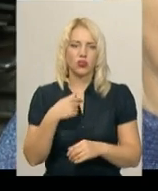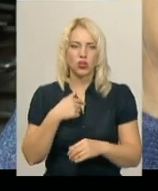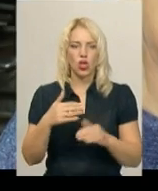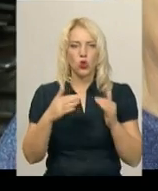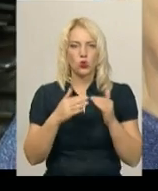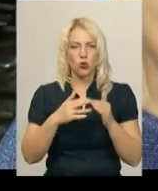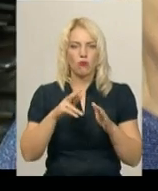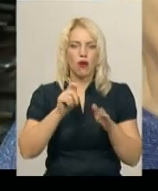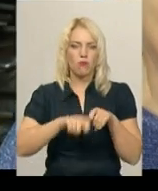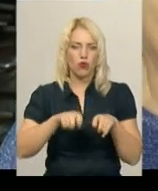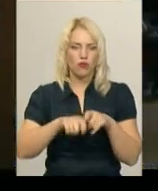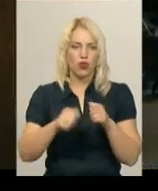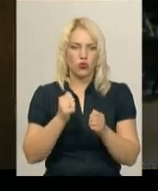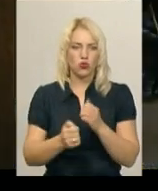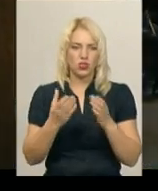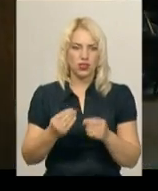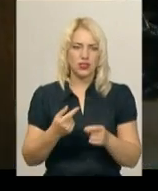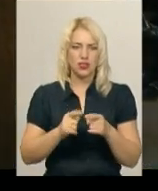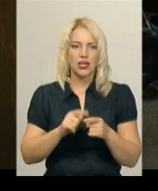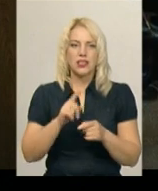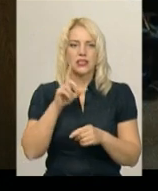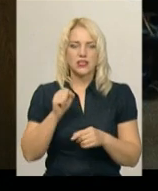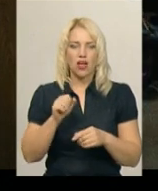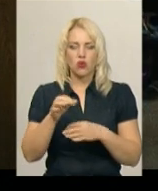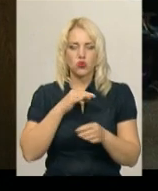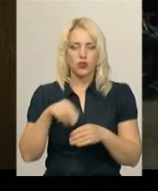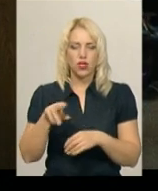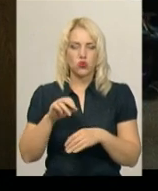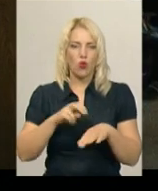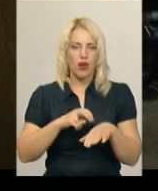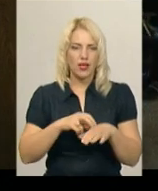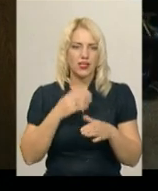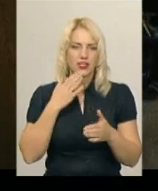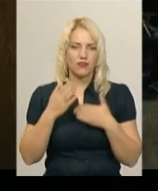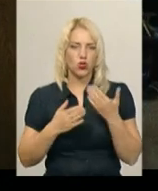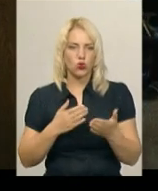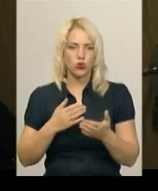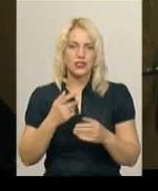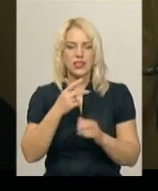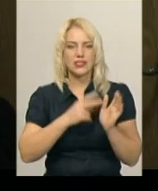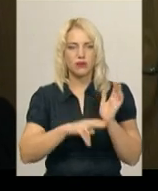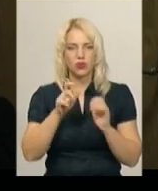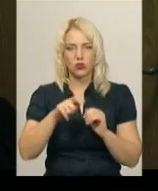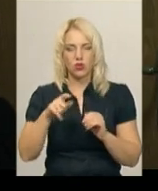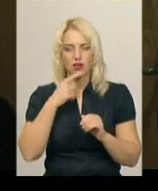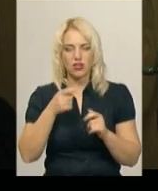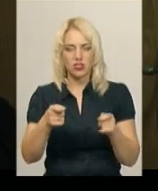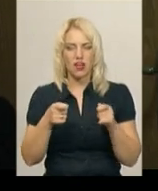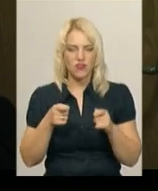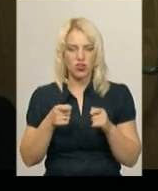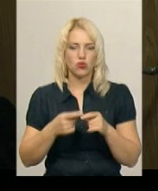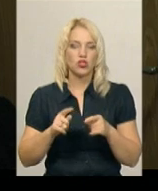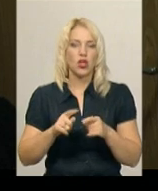перевіряю майже кожен день. Сьогодні за консультацією до лікаря-мамолога звернулося понад 70 людей. Каже завідувач обласного